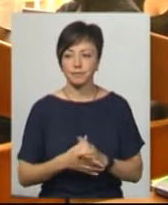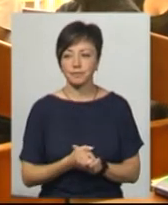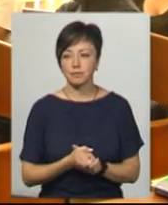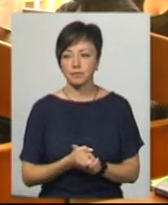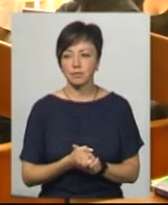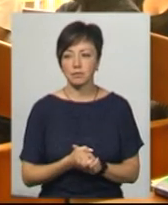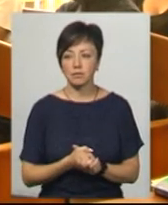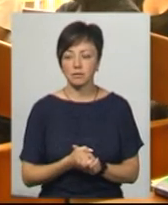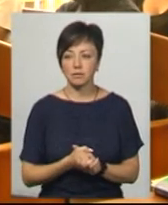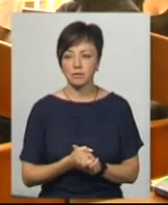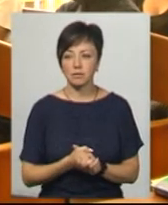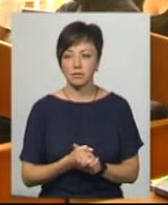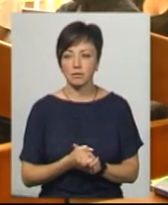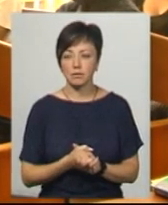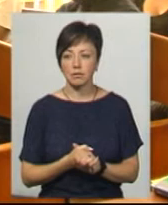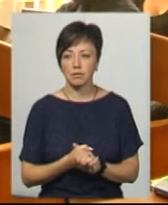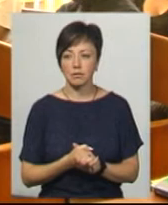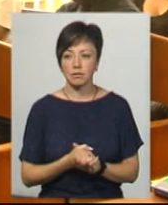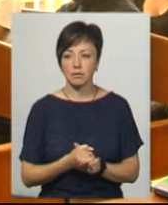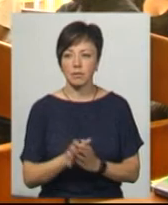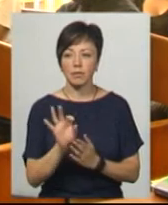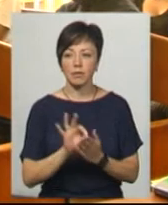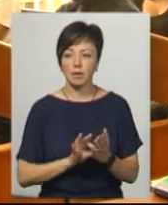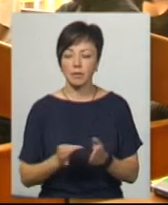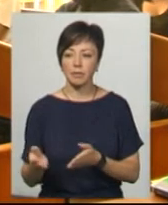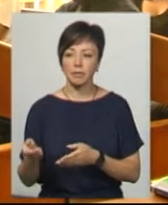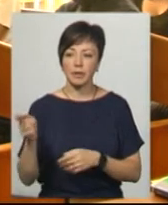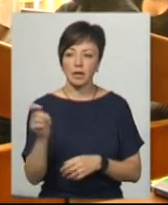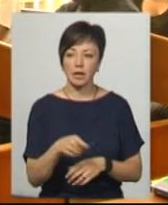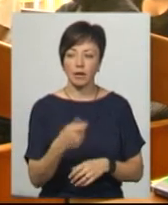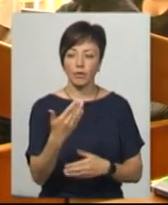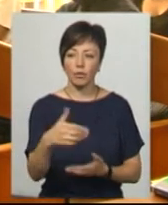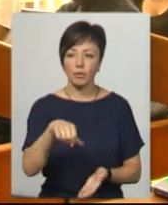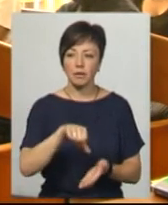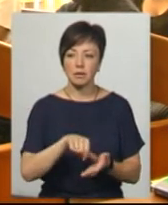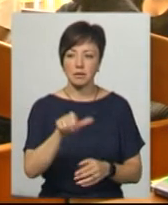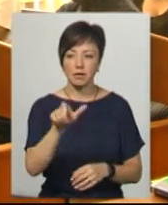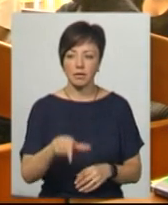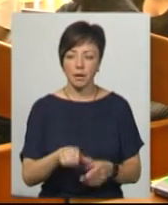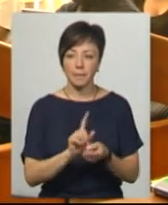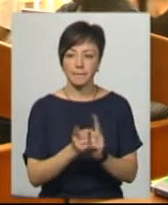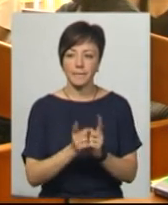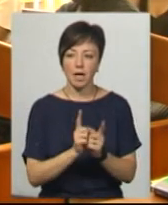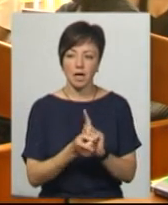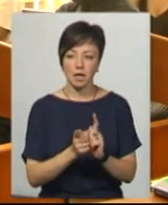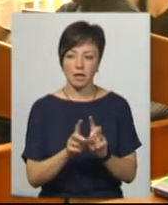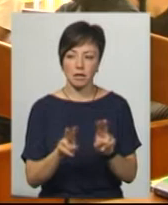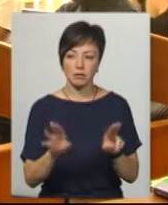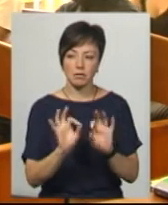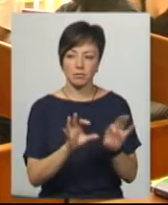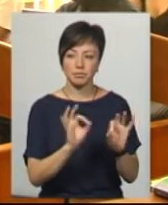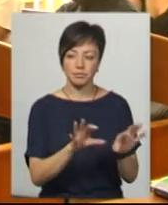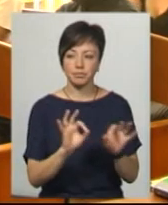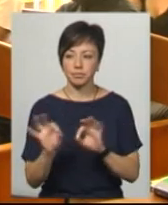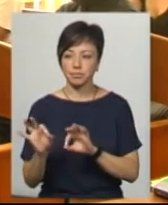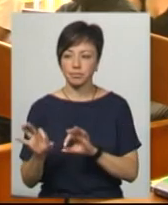Потім сгодом приїхав, я так зрозумів його представник, якоби перекладач, він перекладав все, що ми